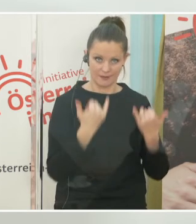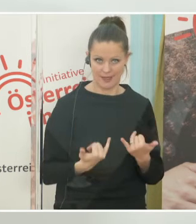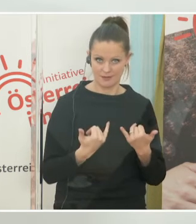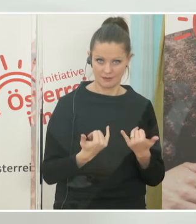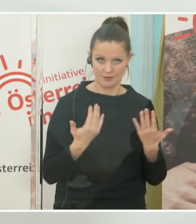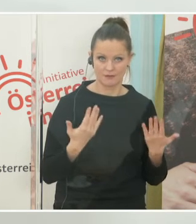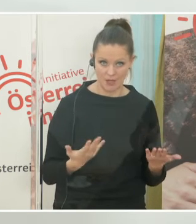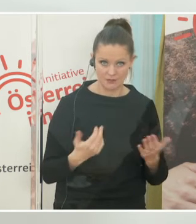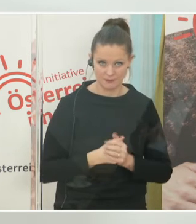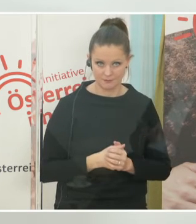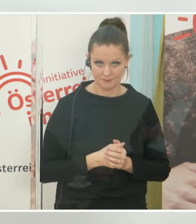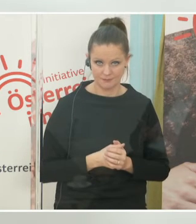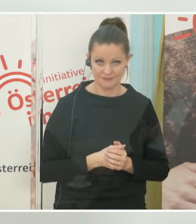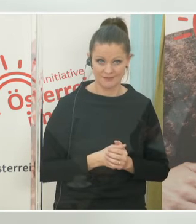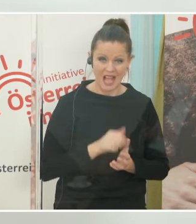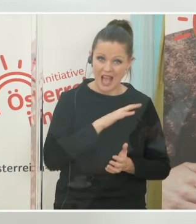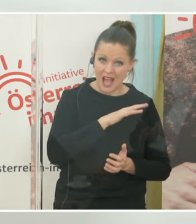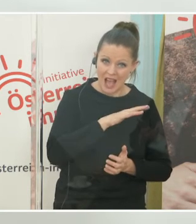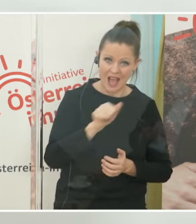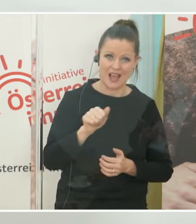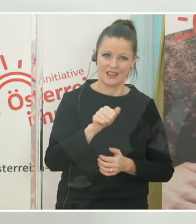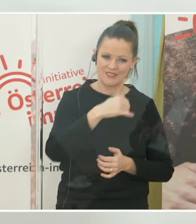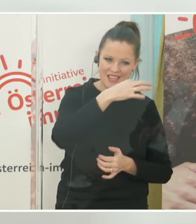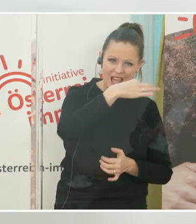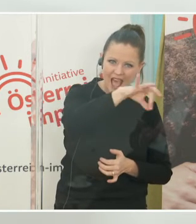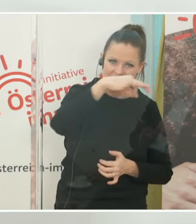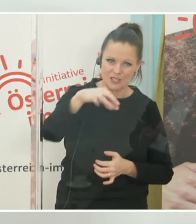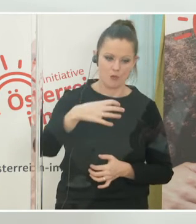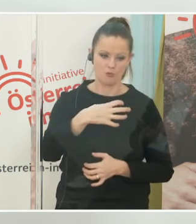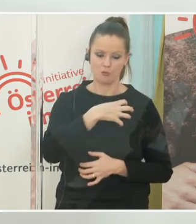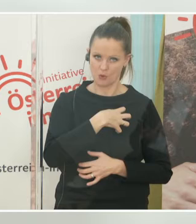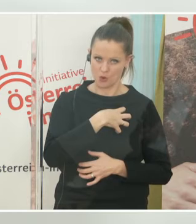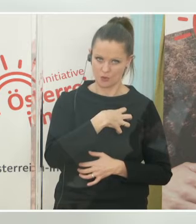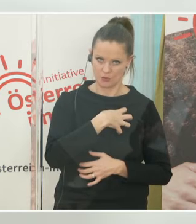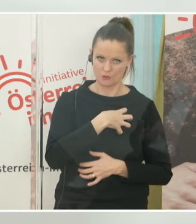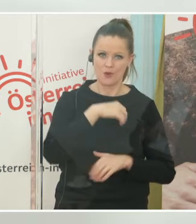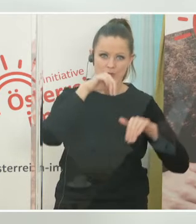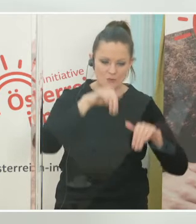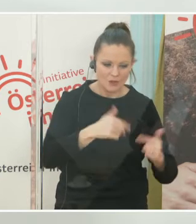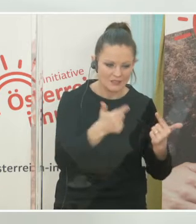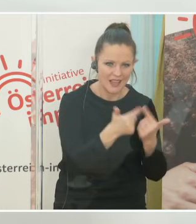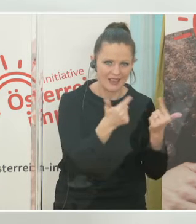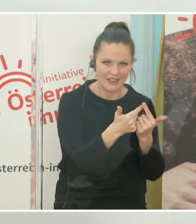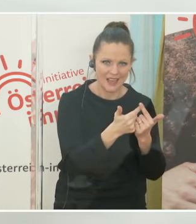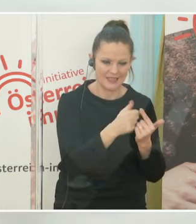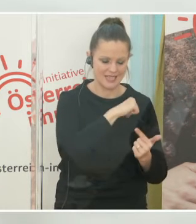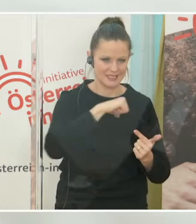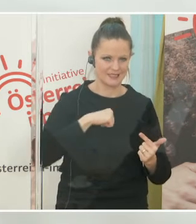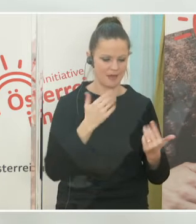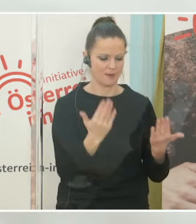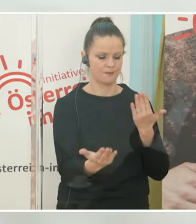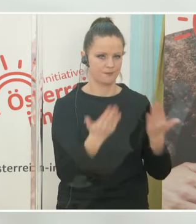dass wir den einzelnen Bürger anleiten, für sich selbst eine Art Nutzen-Risiko-Abwägung zu treffen. Ist das